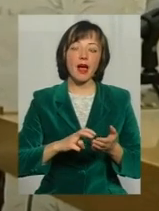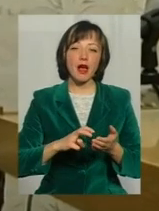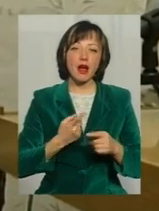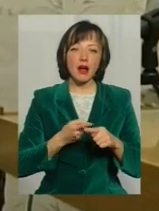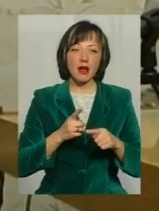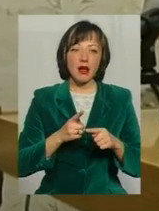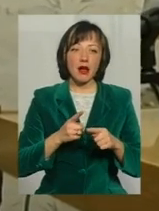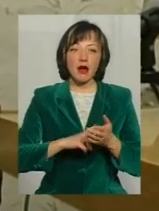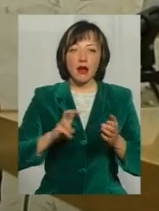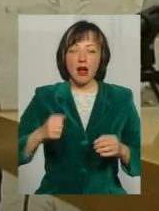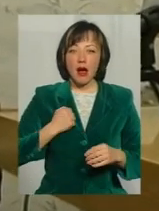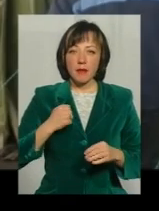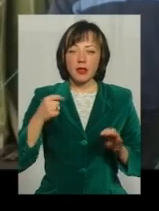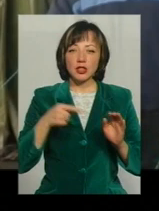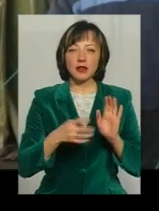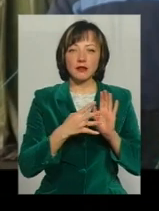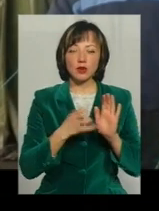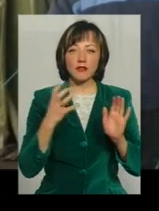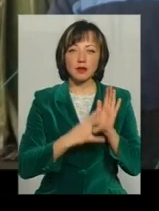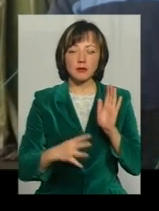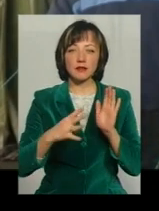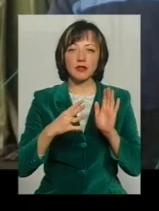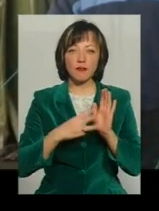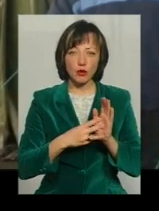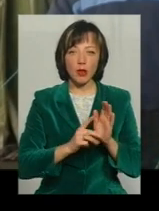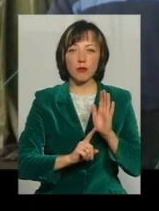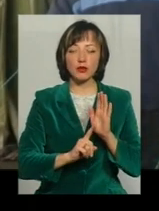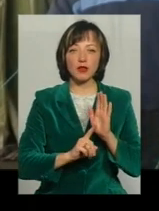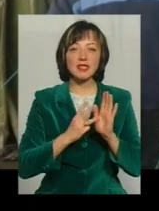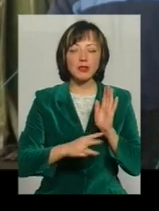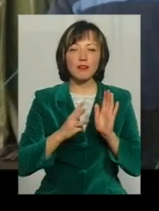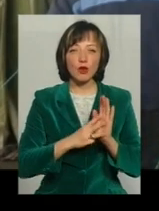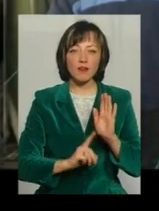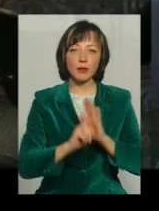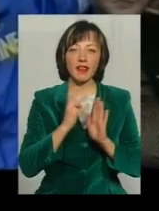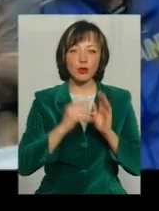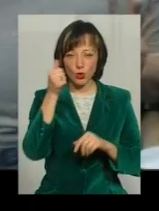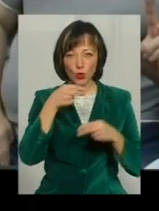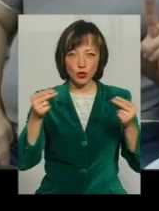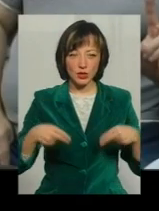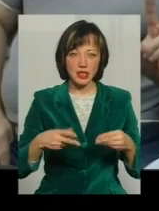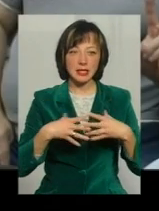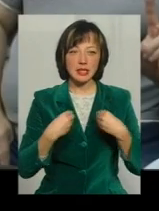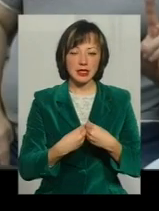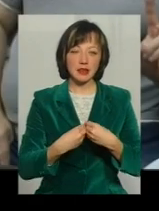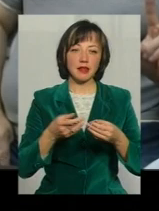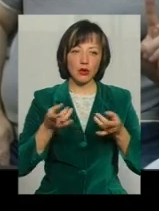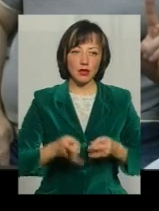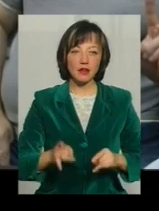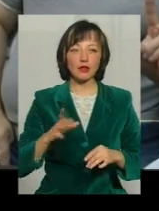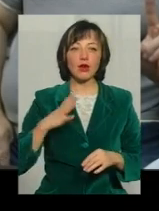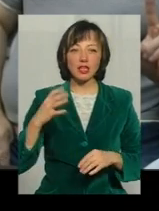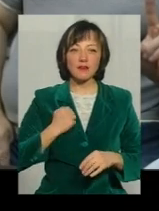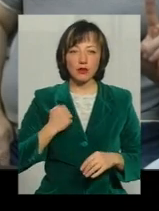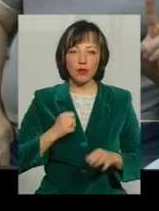1988 році На початку 90-х одружився, в родині народився син Ілля І колишній військовий розпочав власну